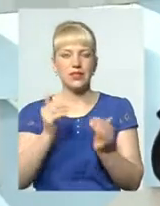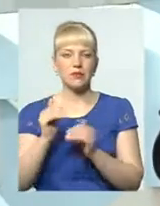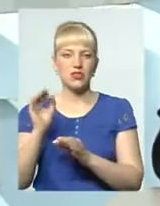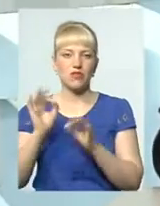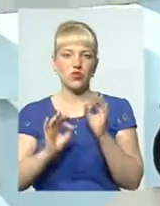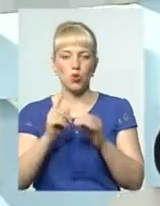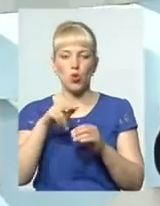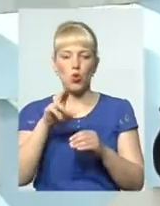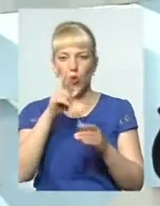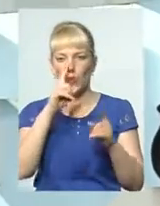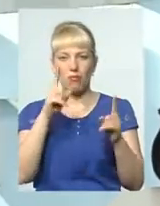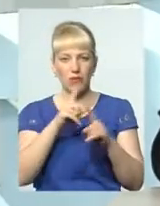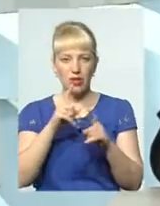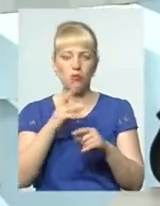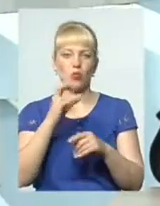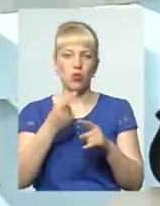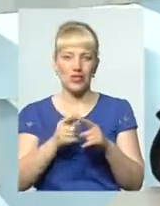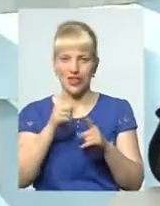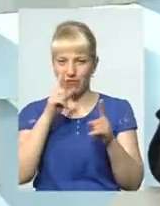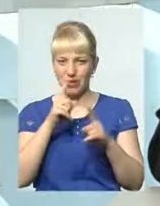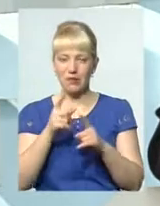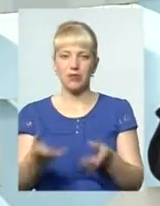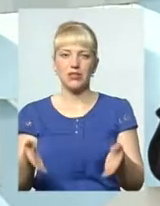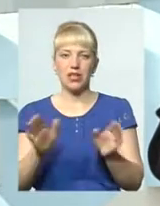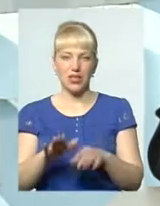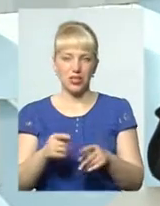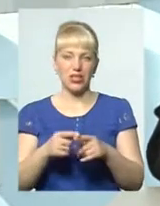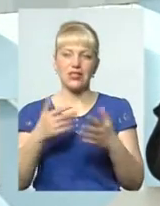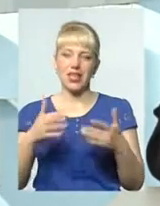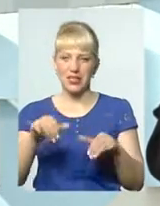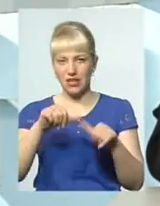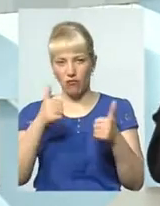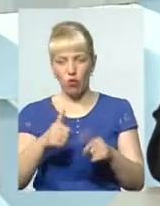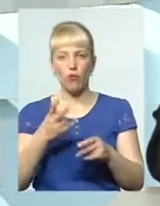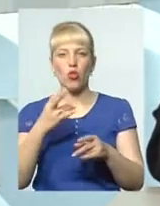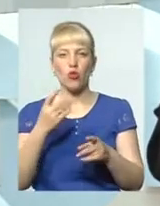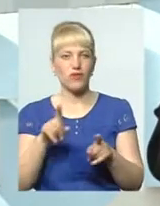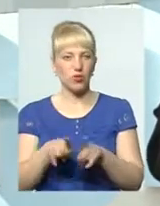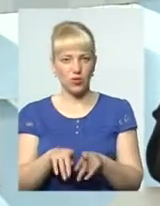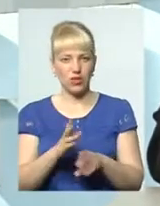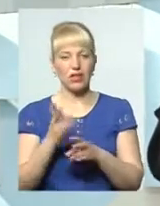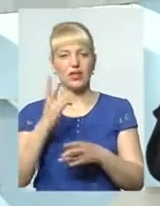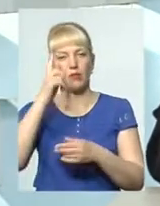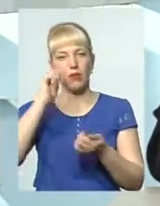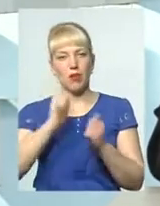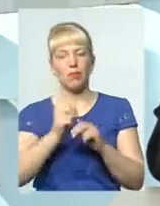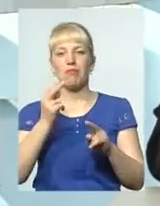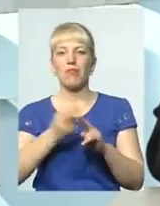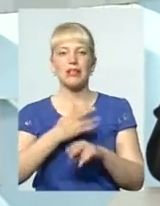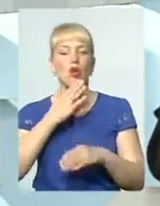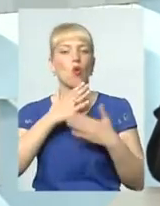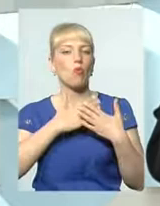але цей мінімум все одно залишається. Різна форма його, але він все одно залишається. Тому дуже важливо пам'ятати, що без любові,